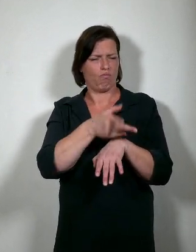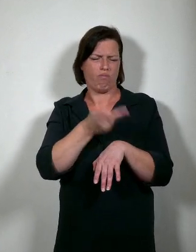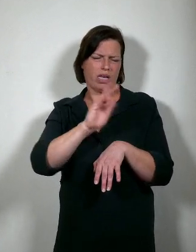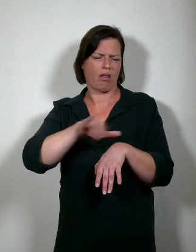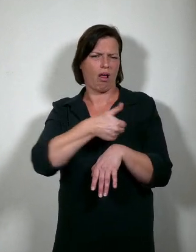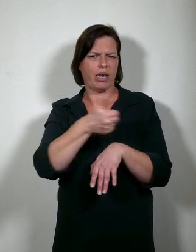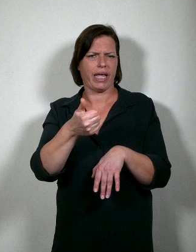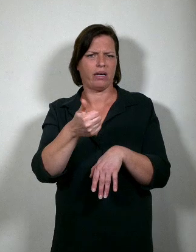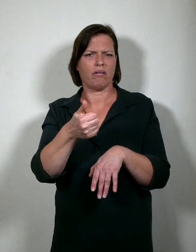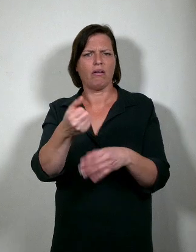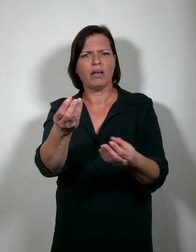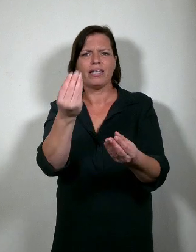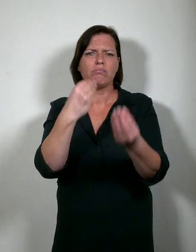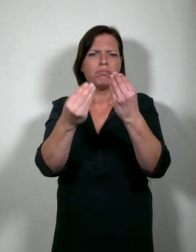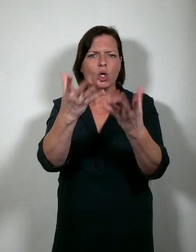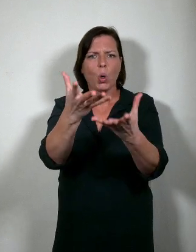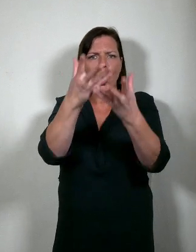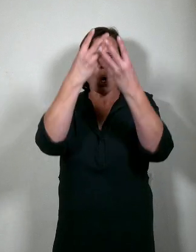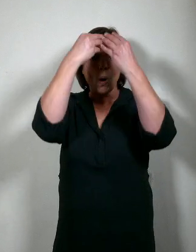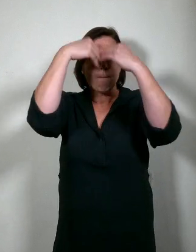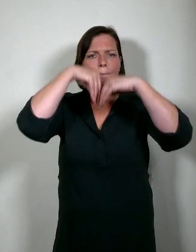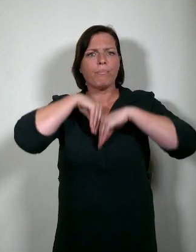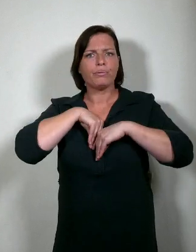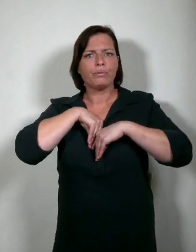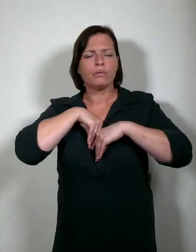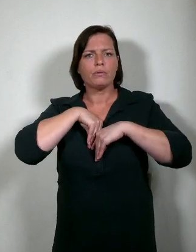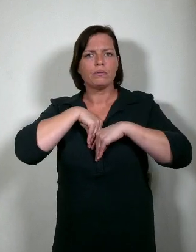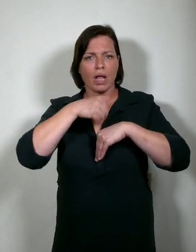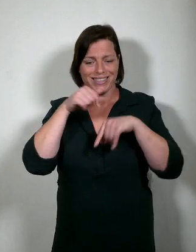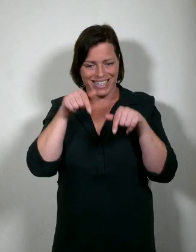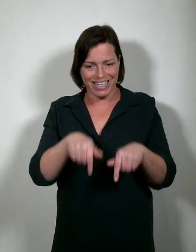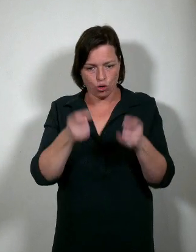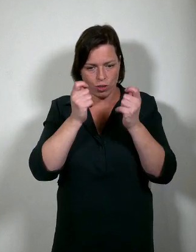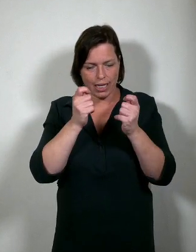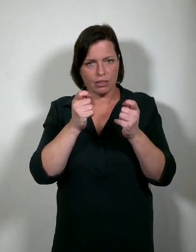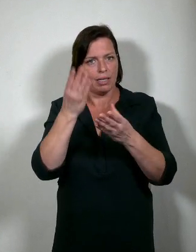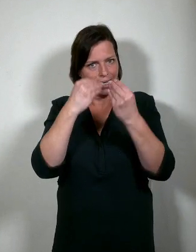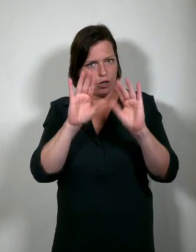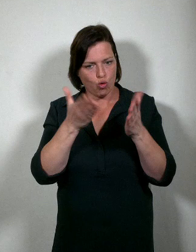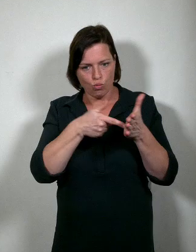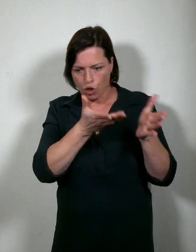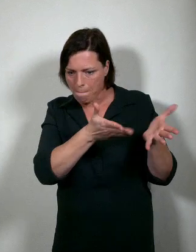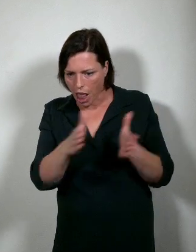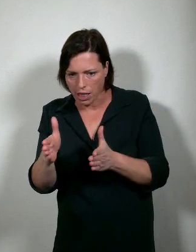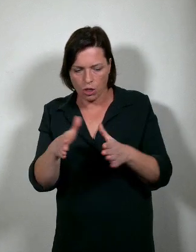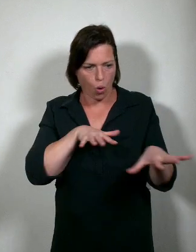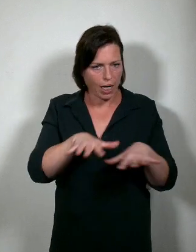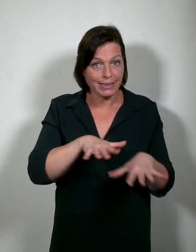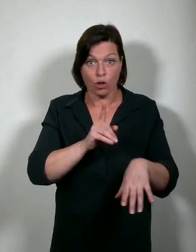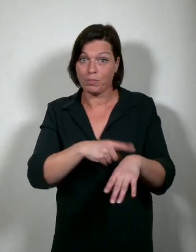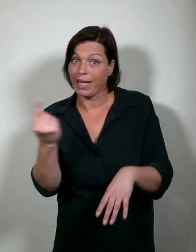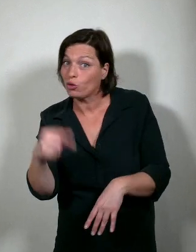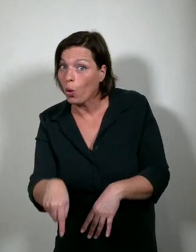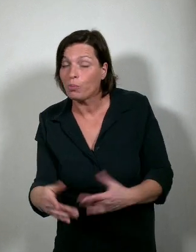kennis absorberen. Wie aan de UGent studeert, leert te plannen. Te organiseren, op tijd te komen.